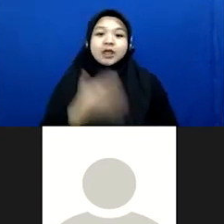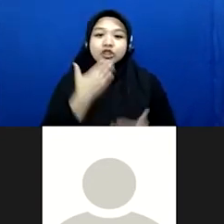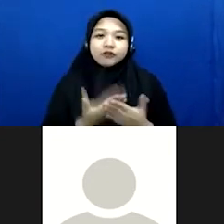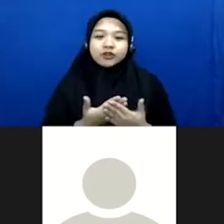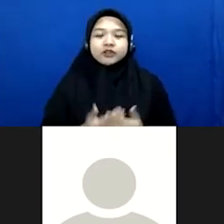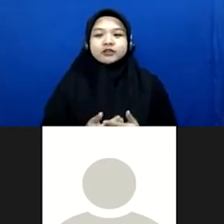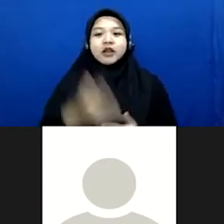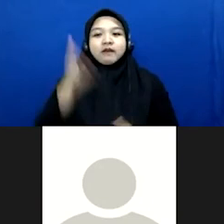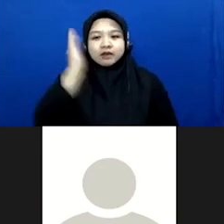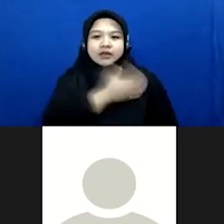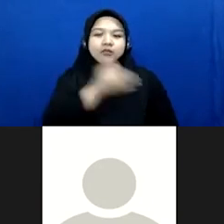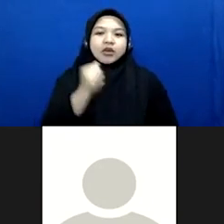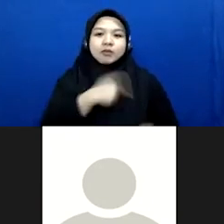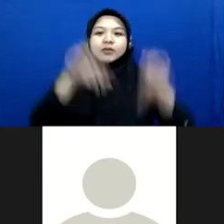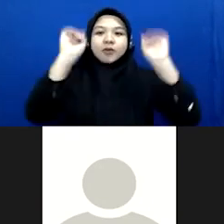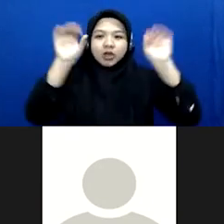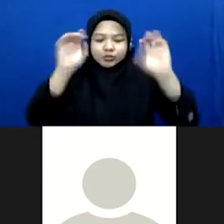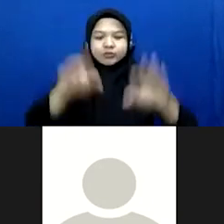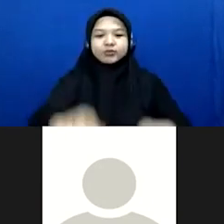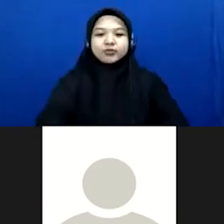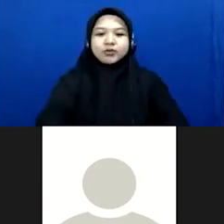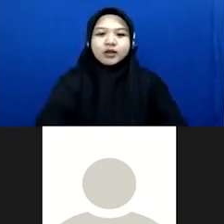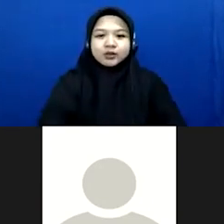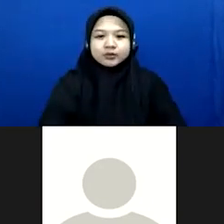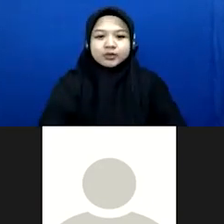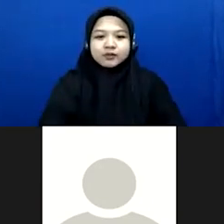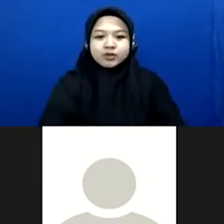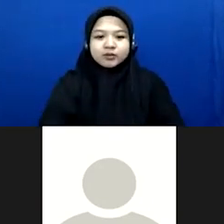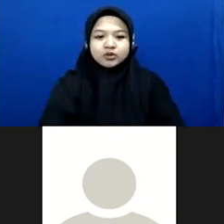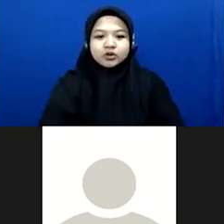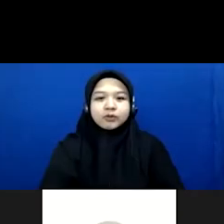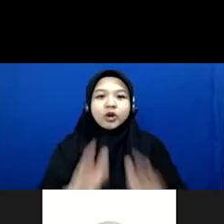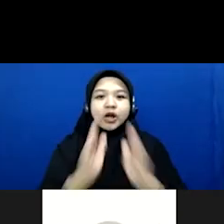wassalamualaikum warahmatullahi wabarakatuh waalaikumsalam selamat menikmati terima